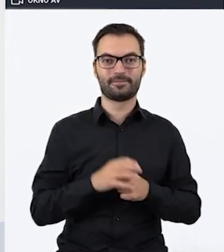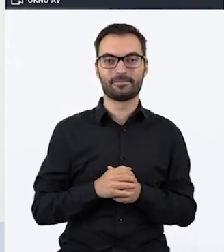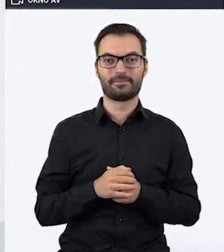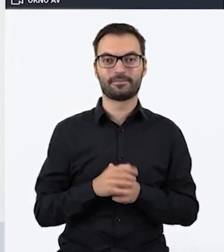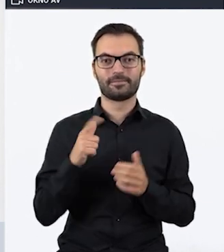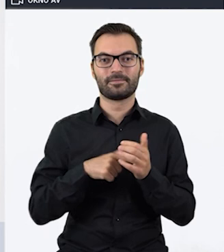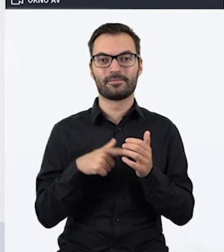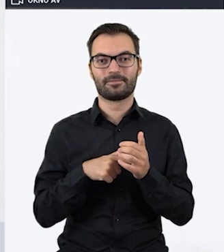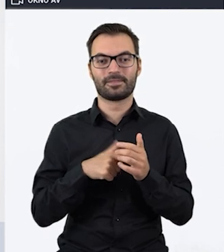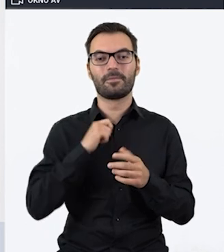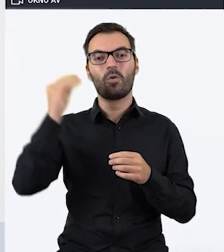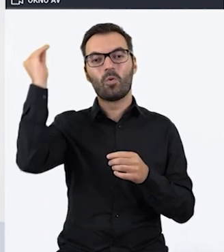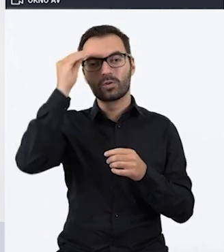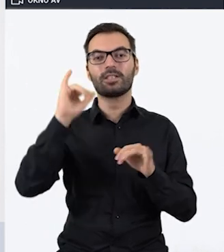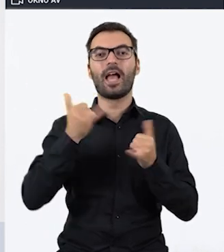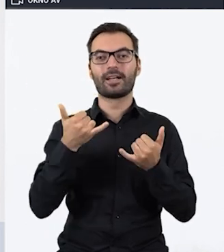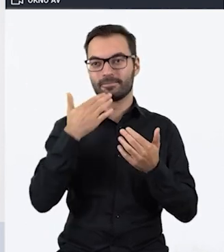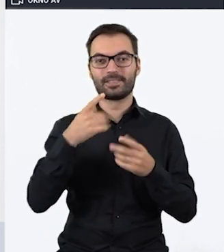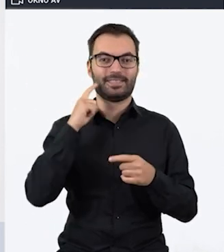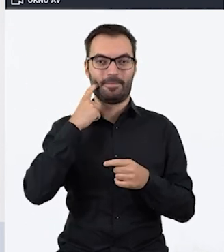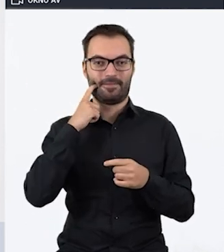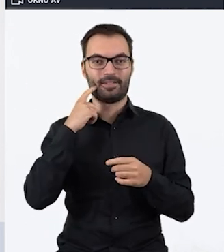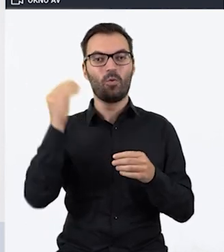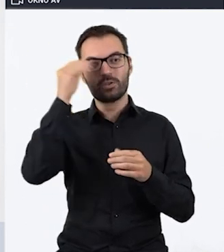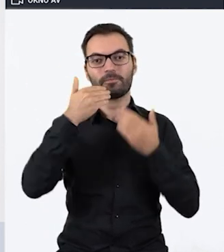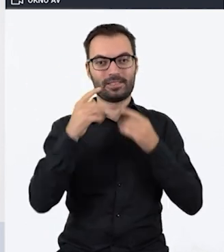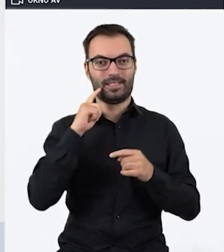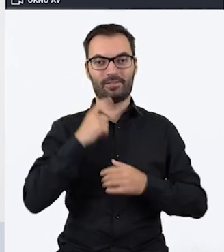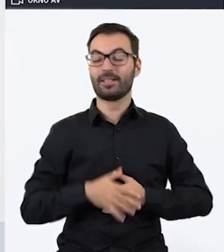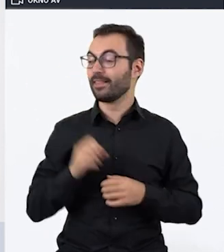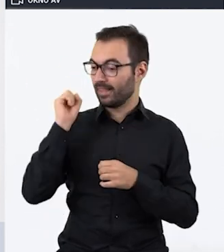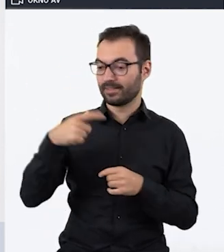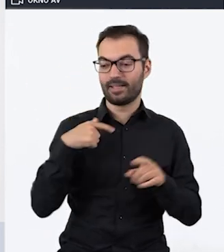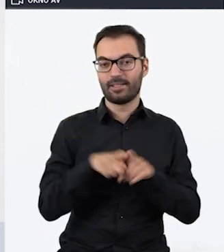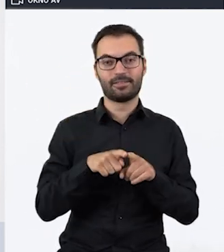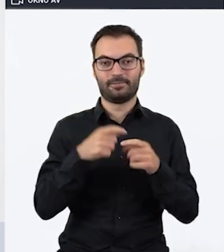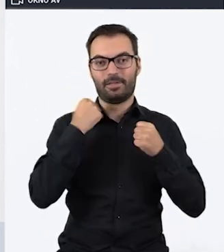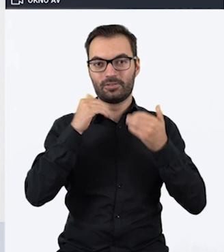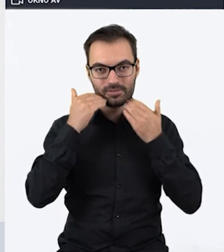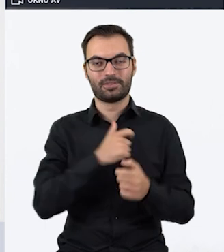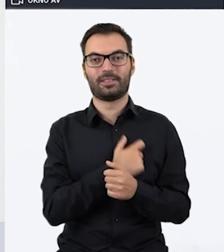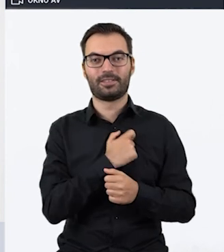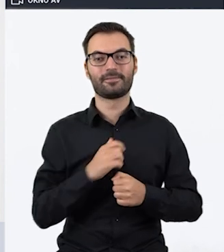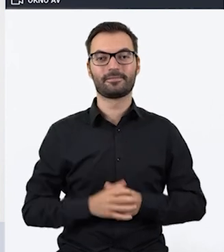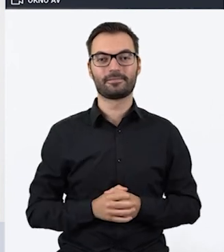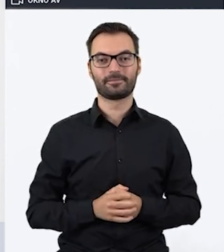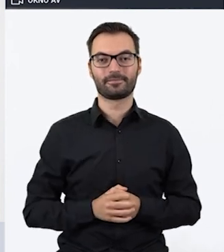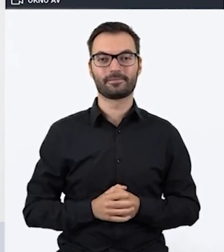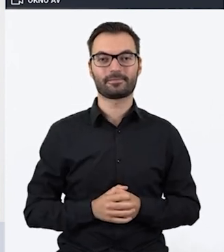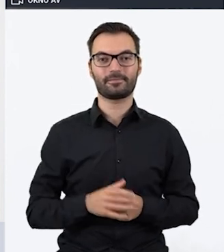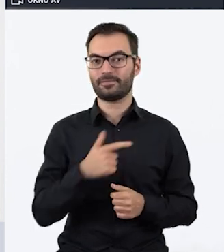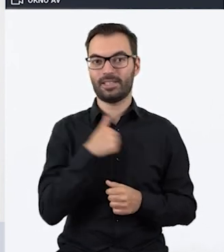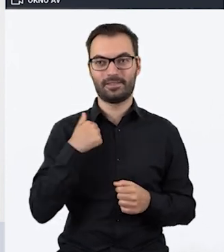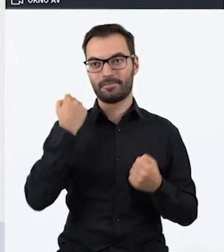uczyć poprzez zabawę. Tak jest. Ja również ze swojej bardzo serdecznie dziękuję. Był to dla nas